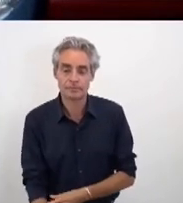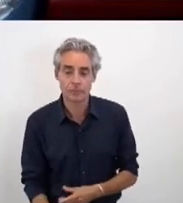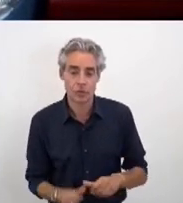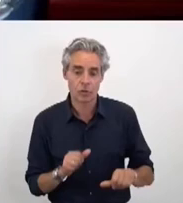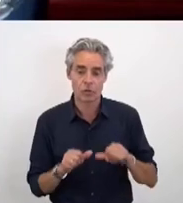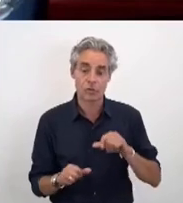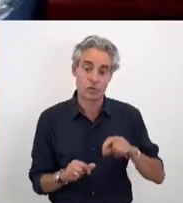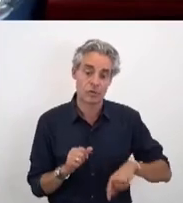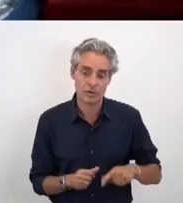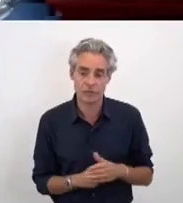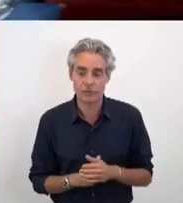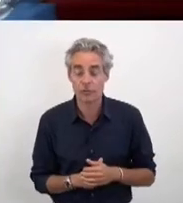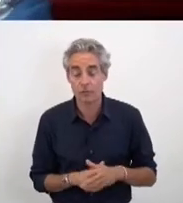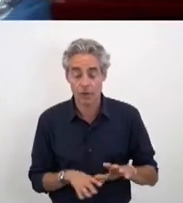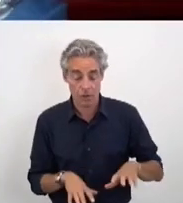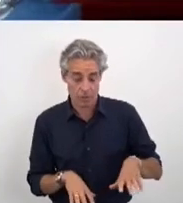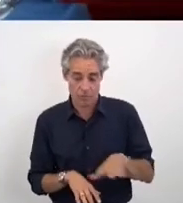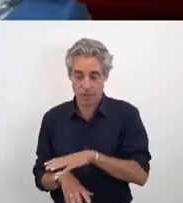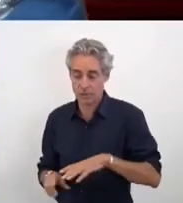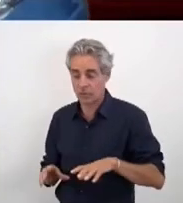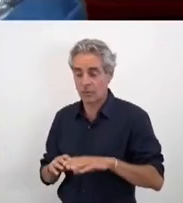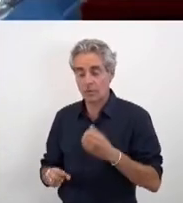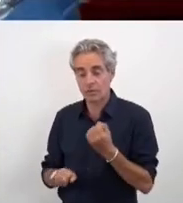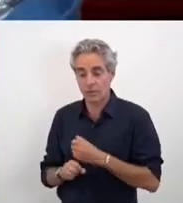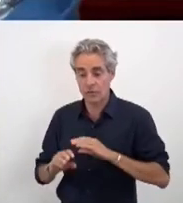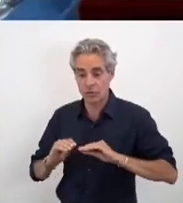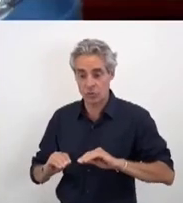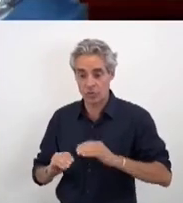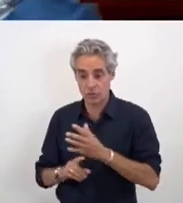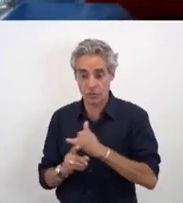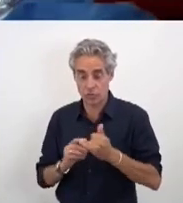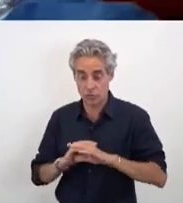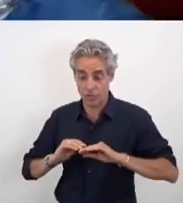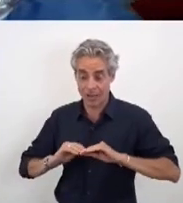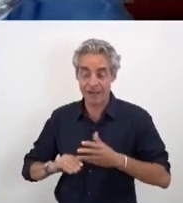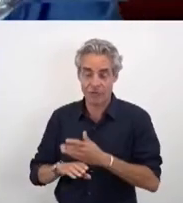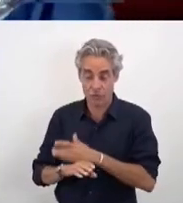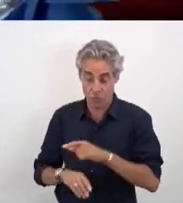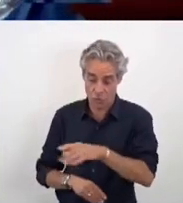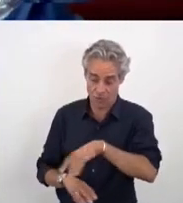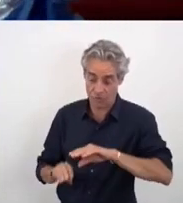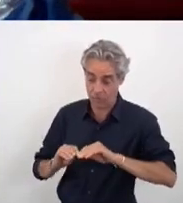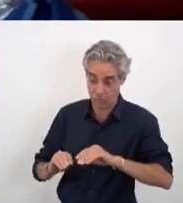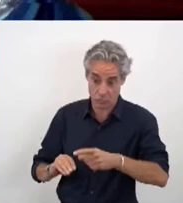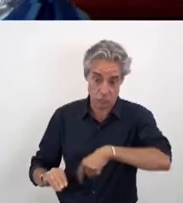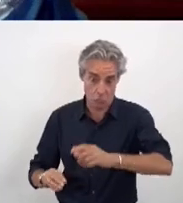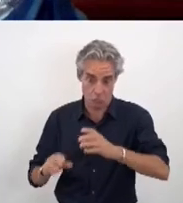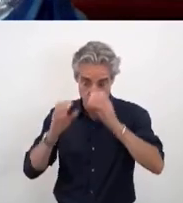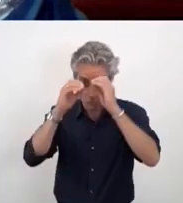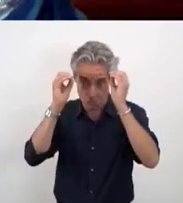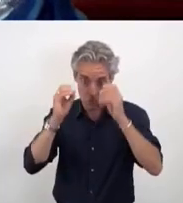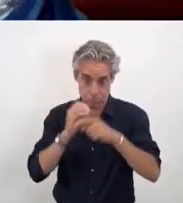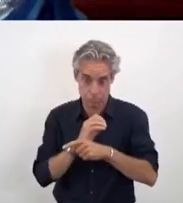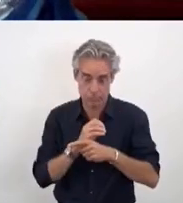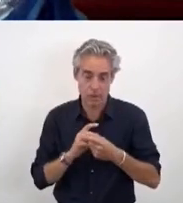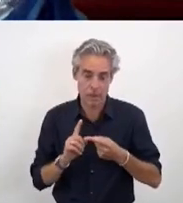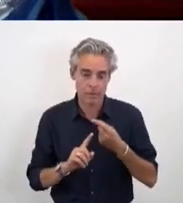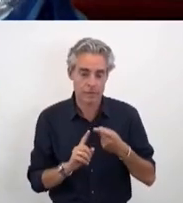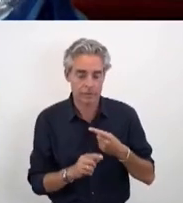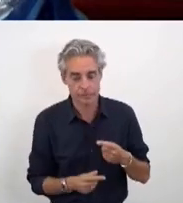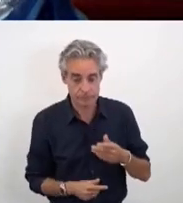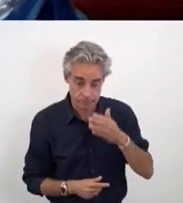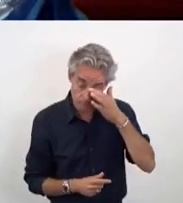une formation des travailleurs sociaux qui n'abordent pas ces questions alors que ça me paraît vraiment